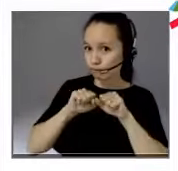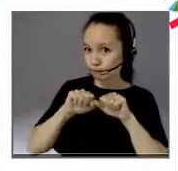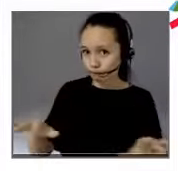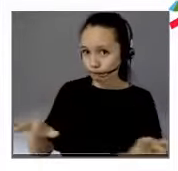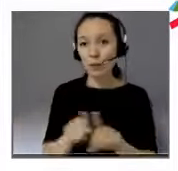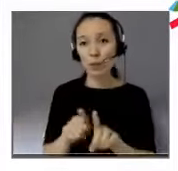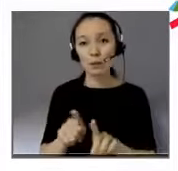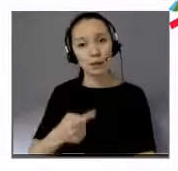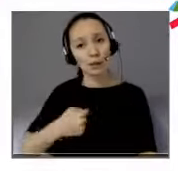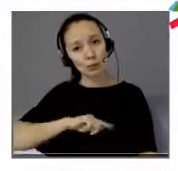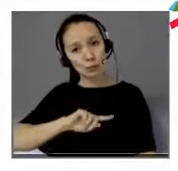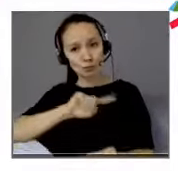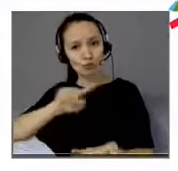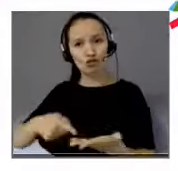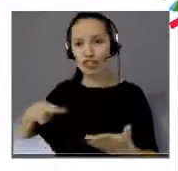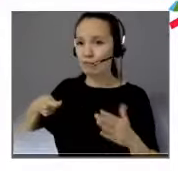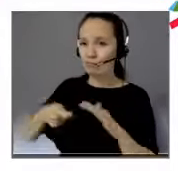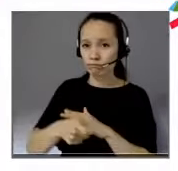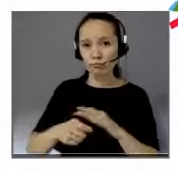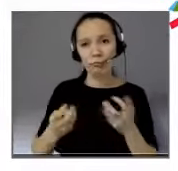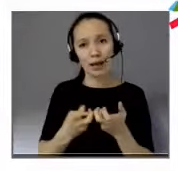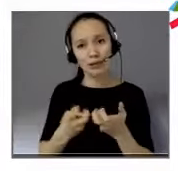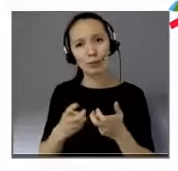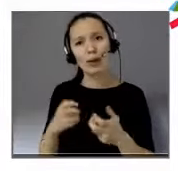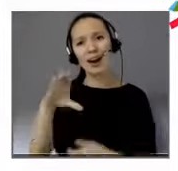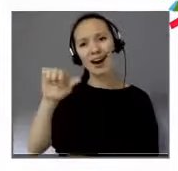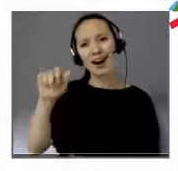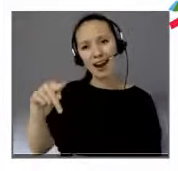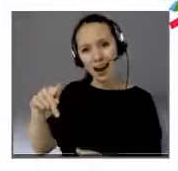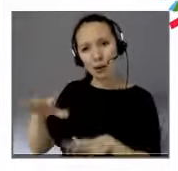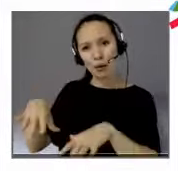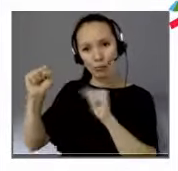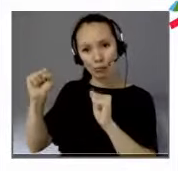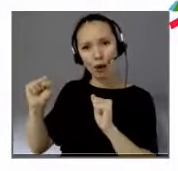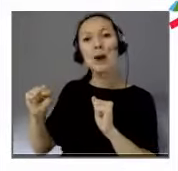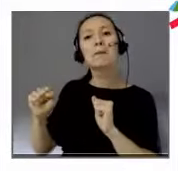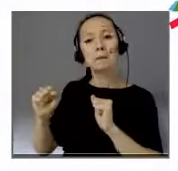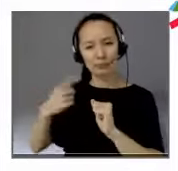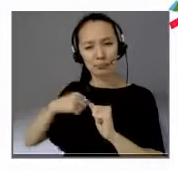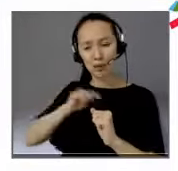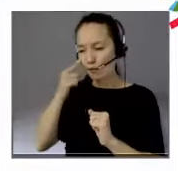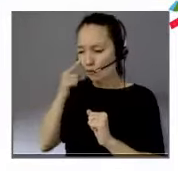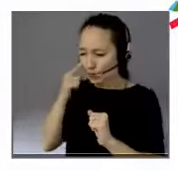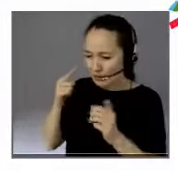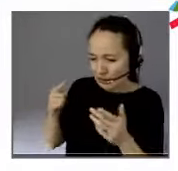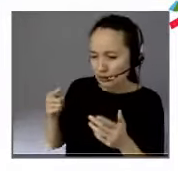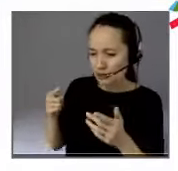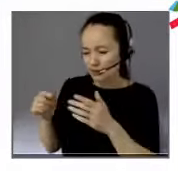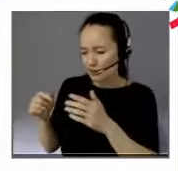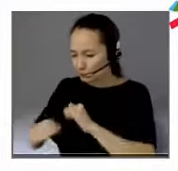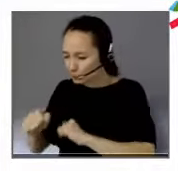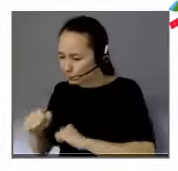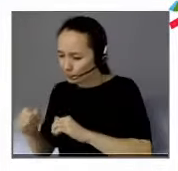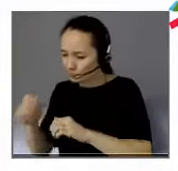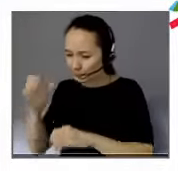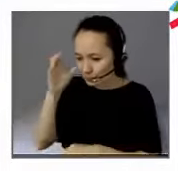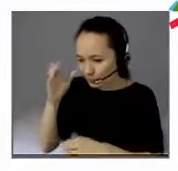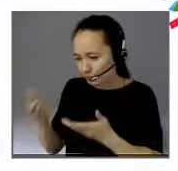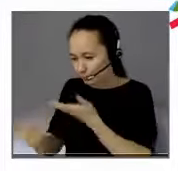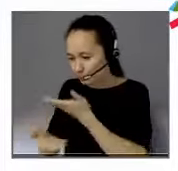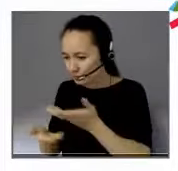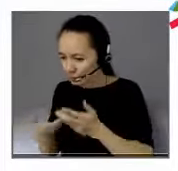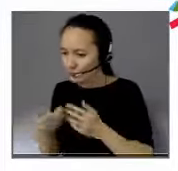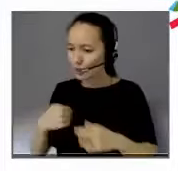accompagner les cap emploi, pour étudier les organisations de travail, comment on peut modifier l'organisation de travail tout en maintenant les personnes en situation de handicap